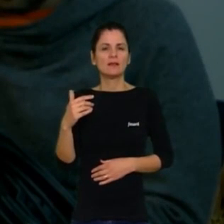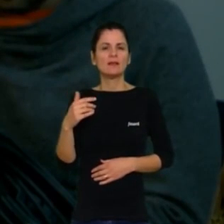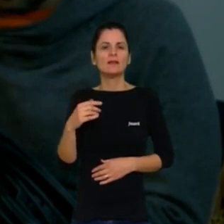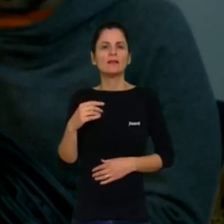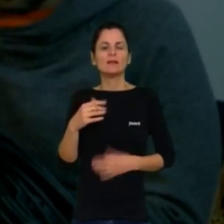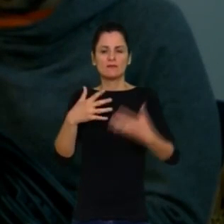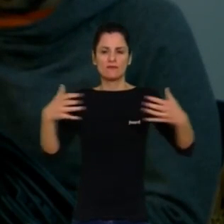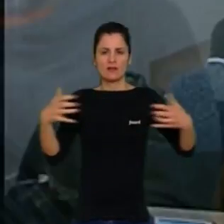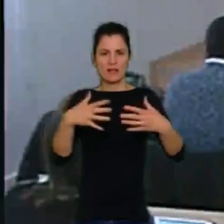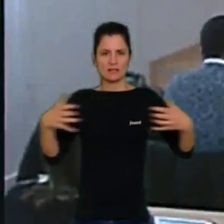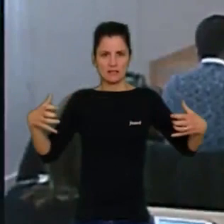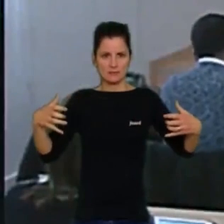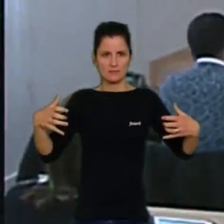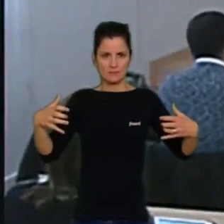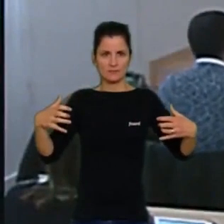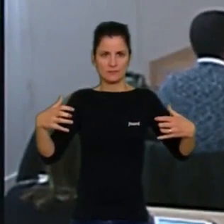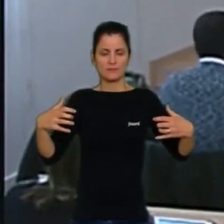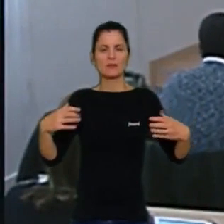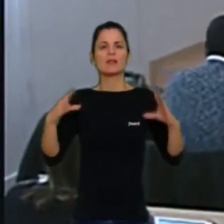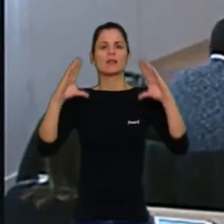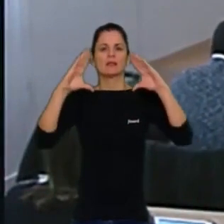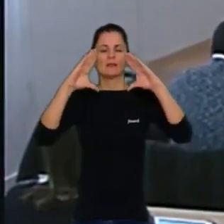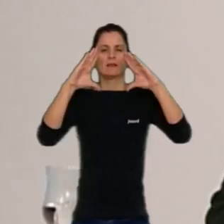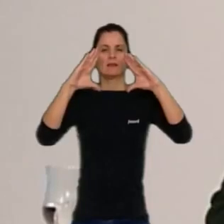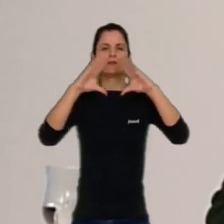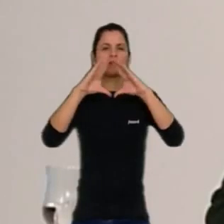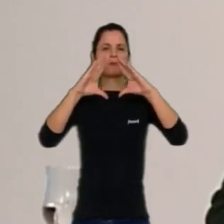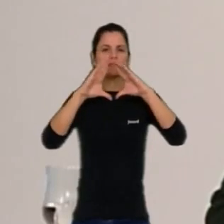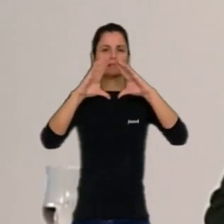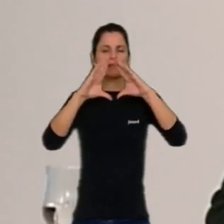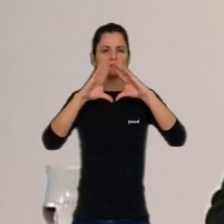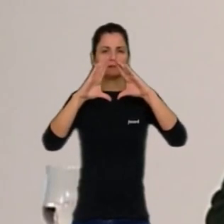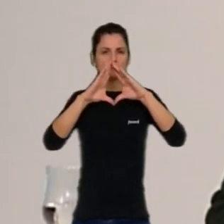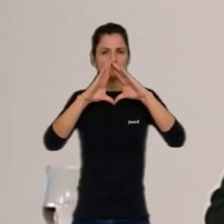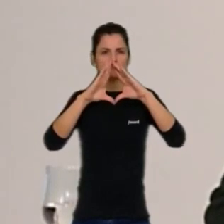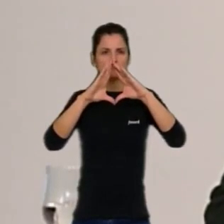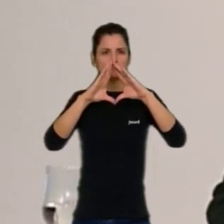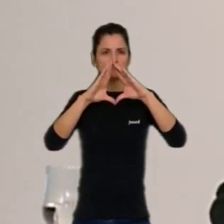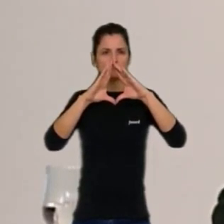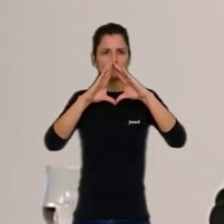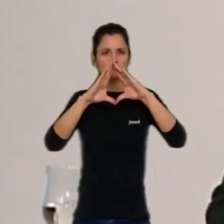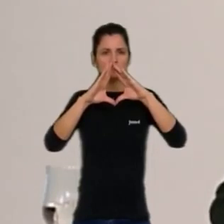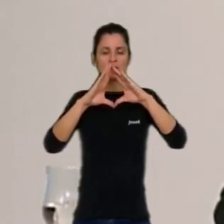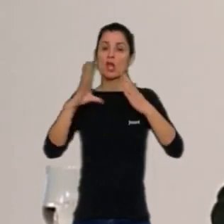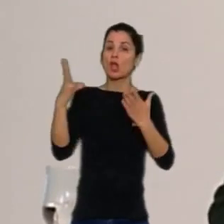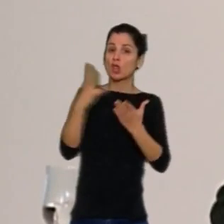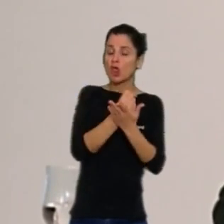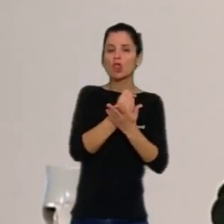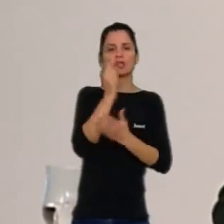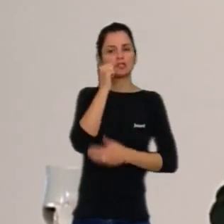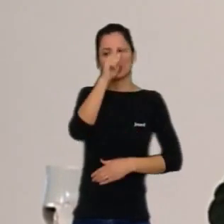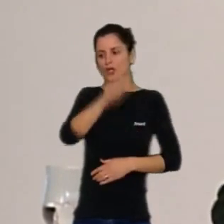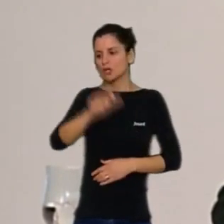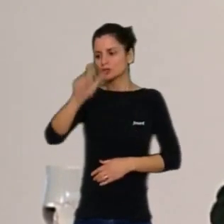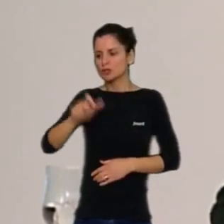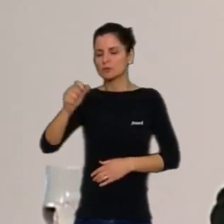que des de luego per a aquelles que estem en el feminisme i la feminitat és la més important, que és el no todo, no todos los hombres son buenos. I